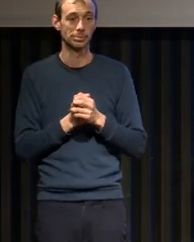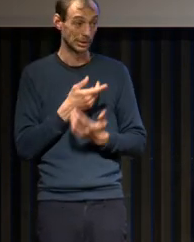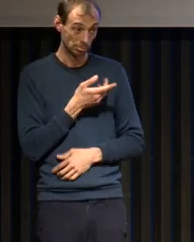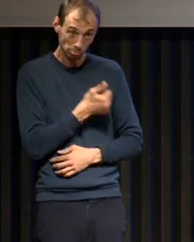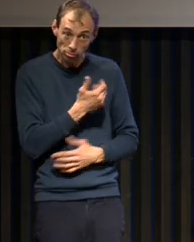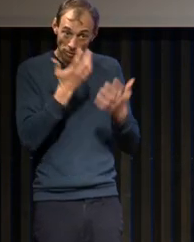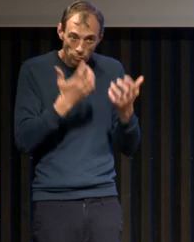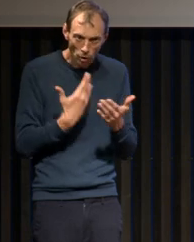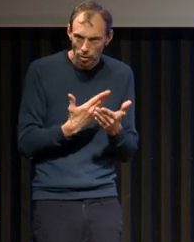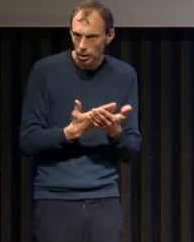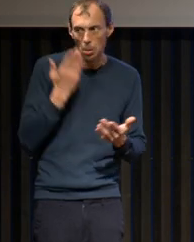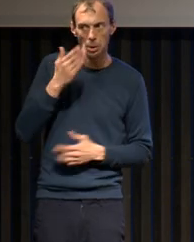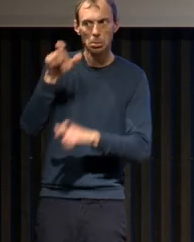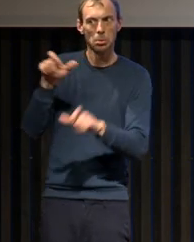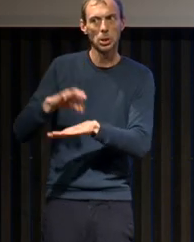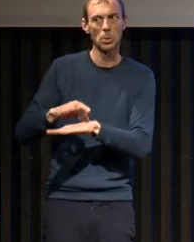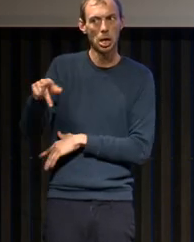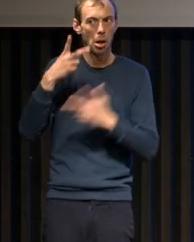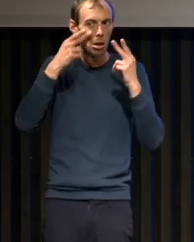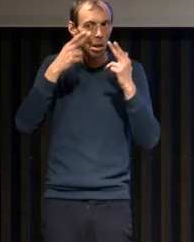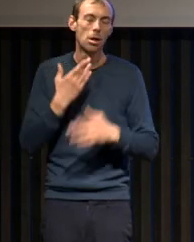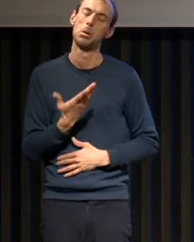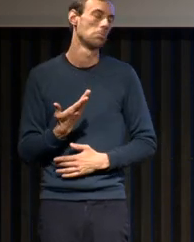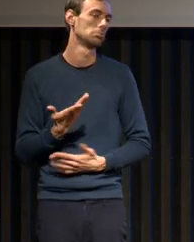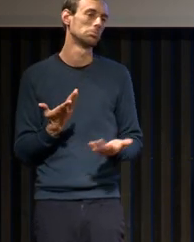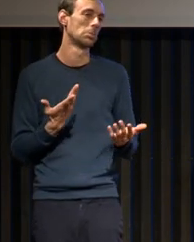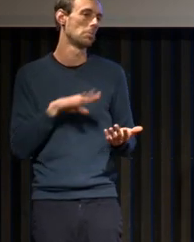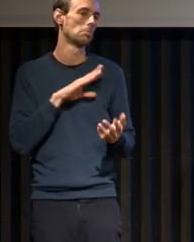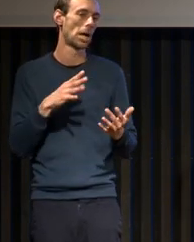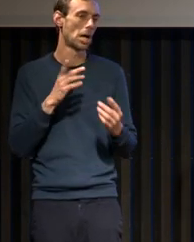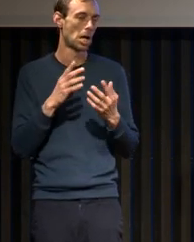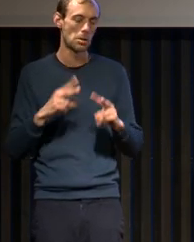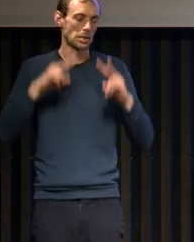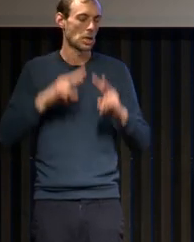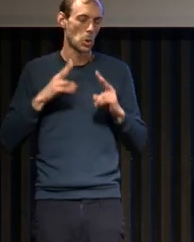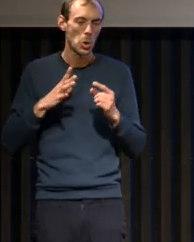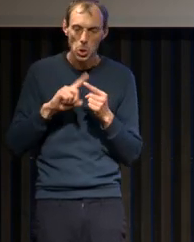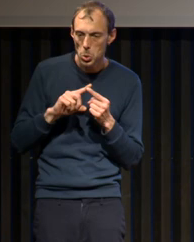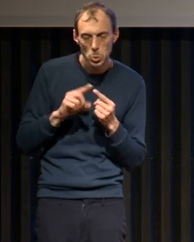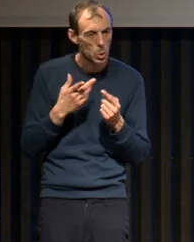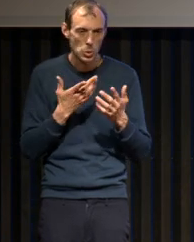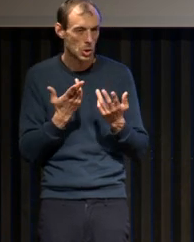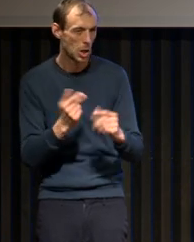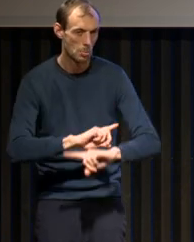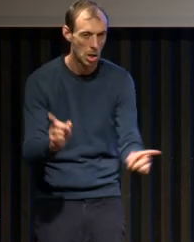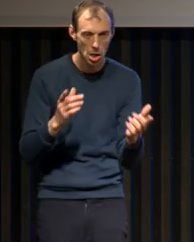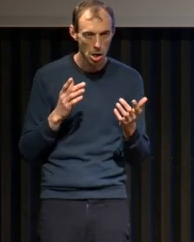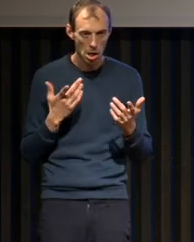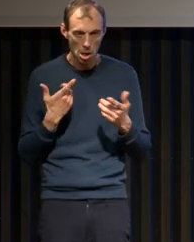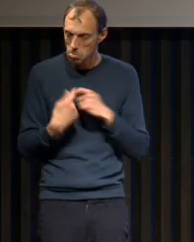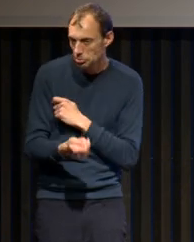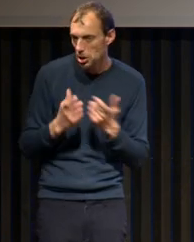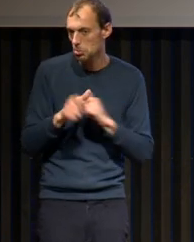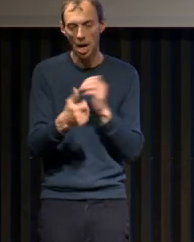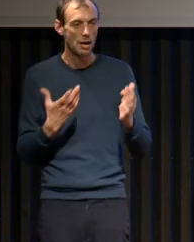que si ces sujets sont somnolents,'est que quelque chose de la respiration qui ne va pas altère les centres neurologiques de l'éveil. Le CO2